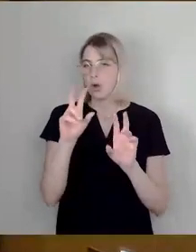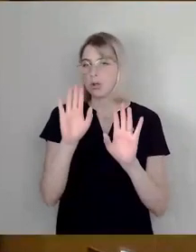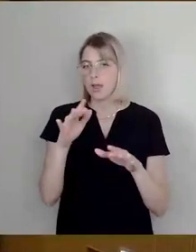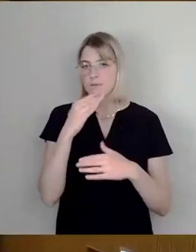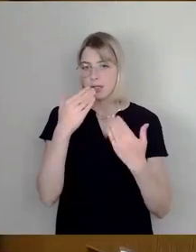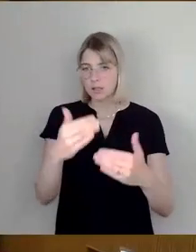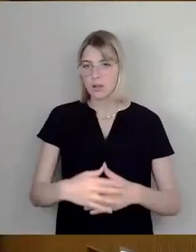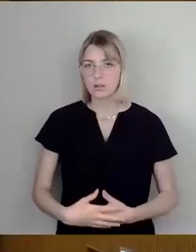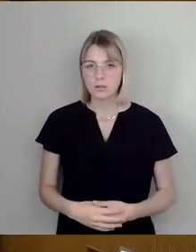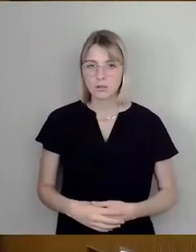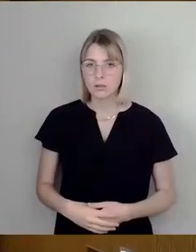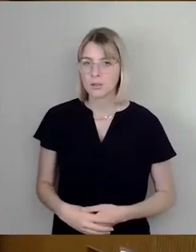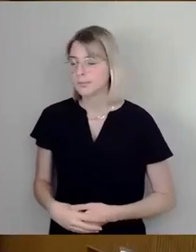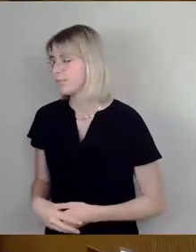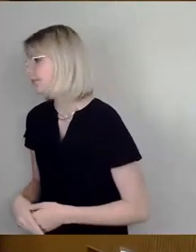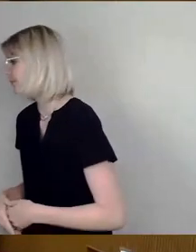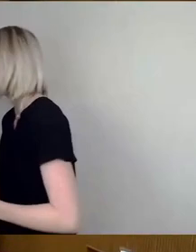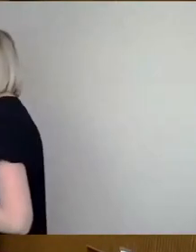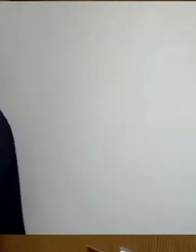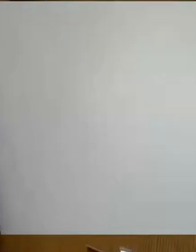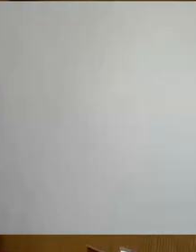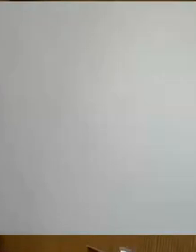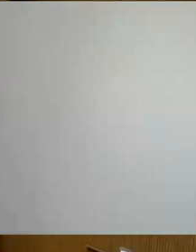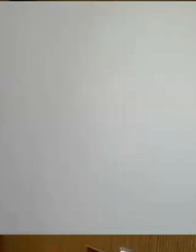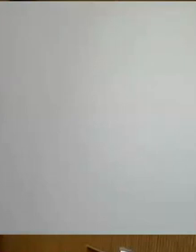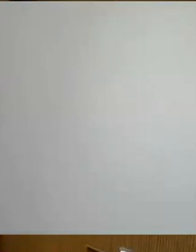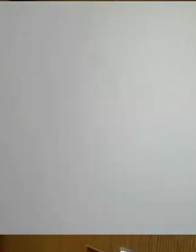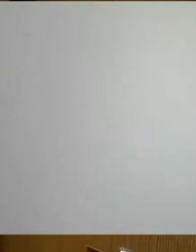Okay, da würden wir jetzt das gleich als Schlusswort machen. Herr Pinkert, bitte.